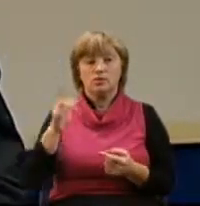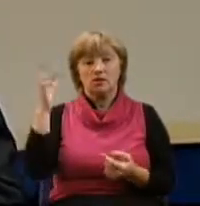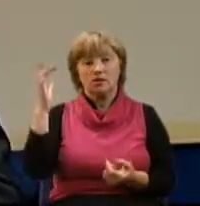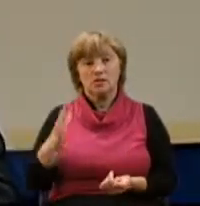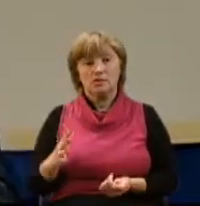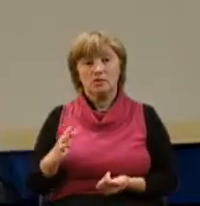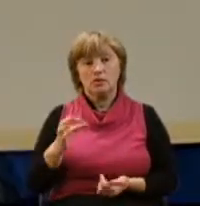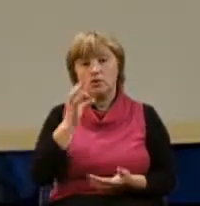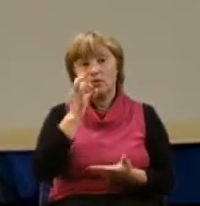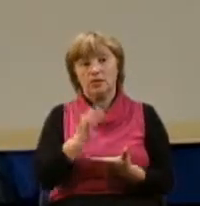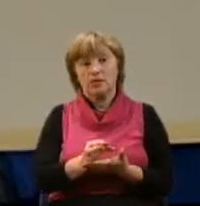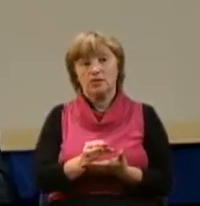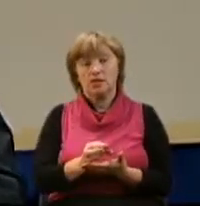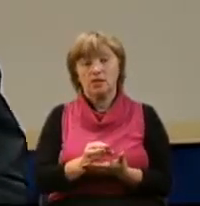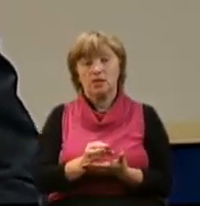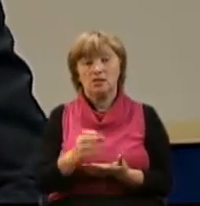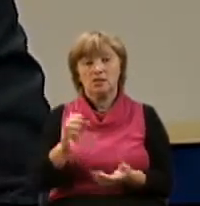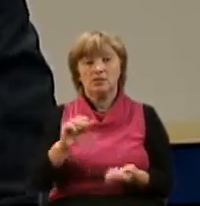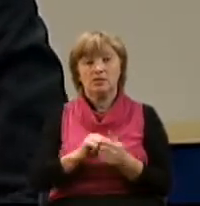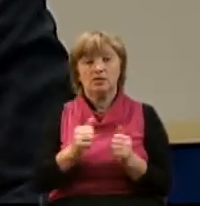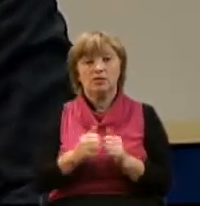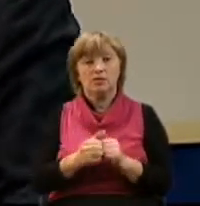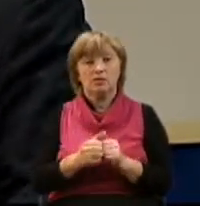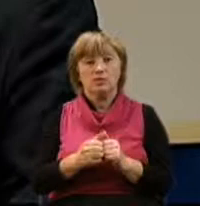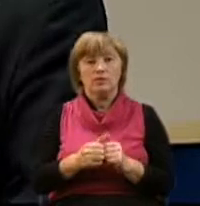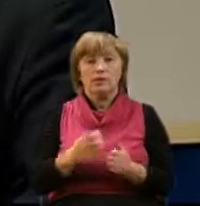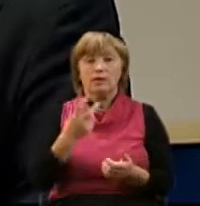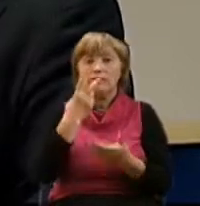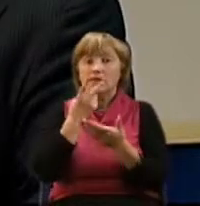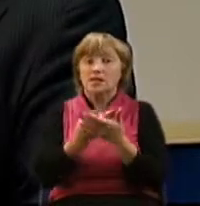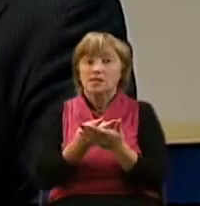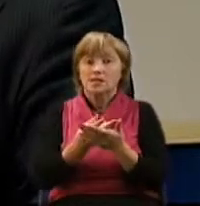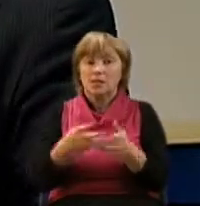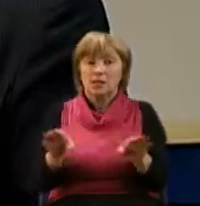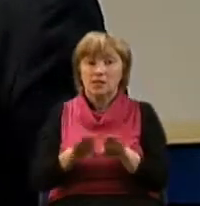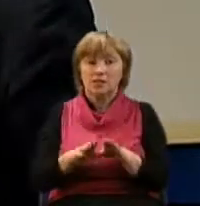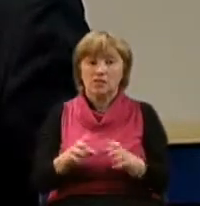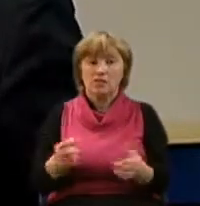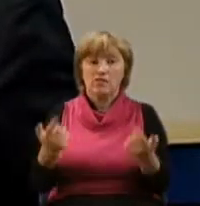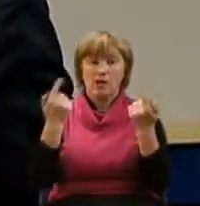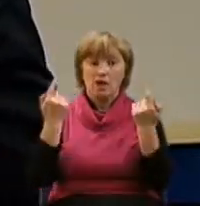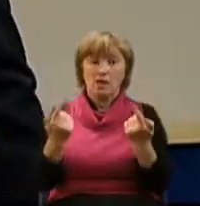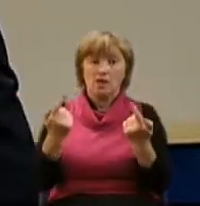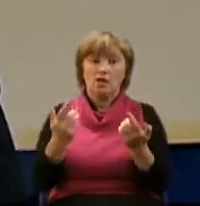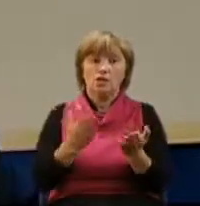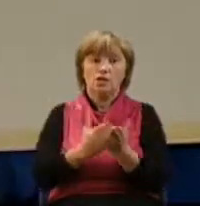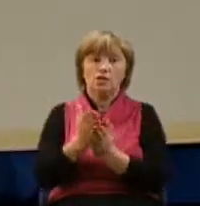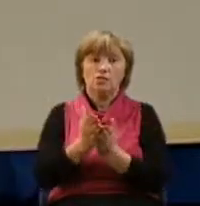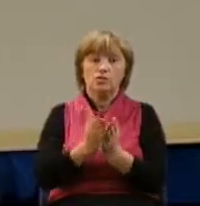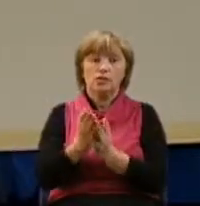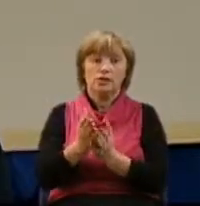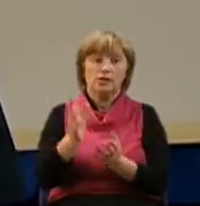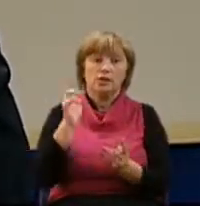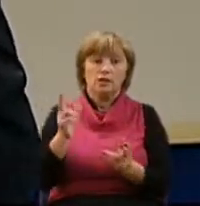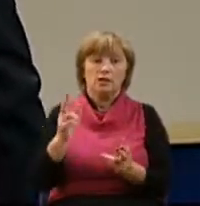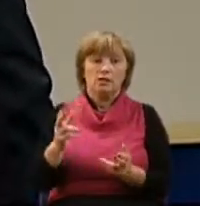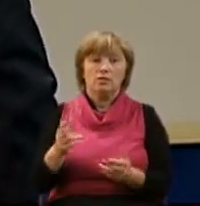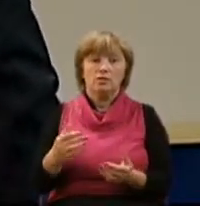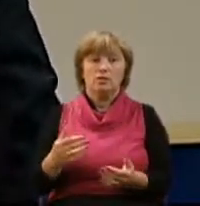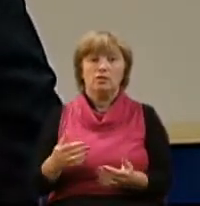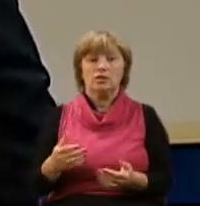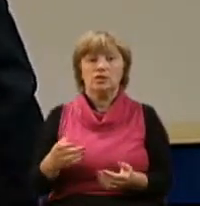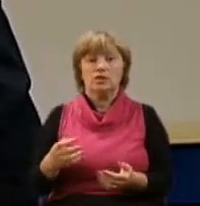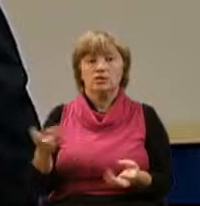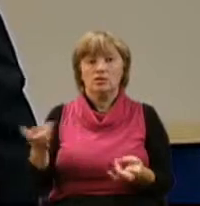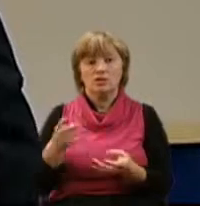Господь, обращаясь к Петру, Он показал ему также то великое служение, которое предстоит